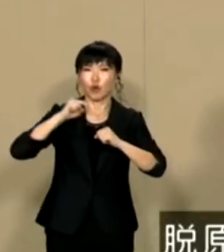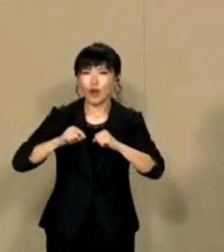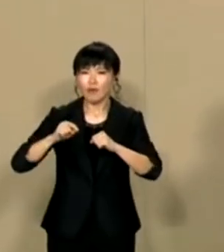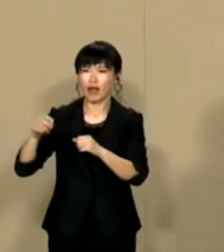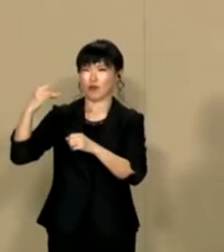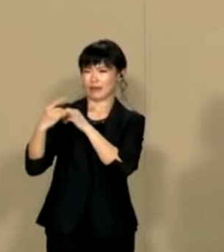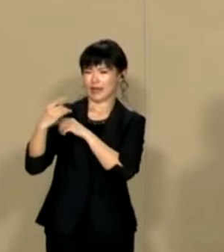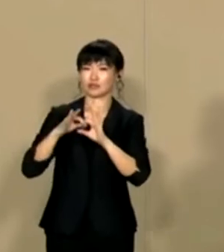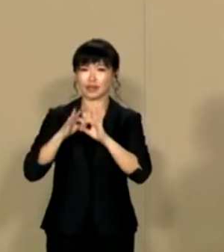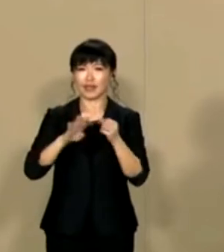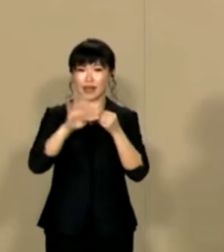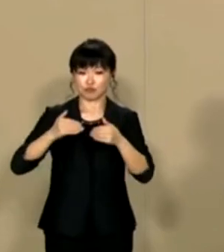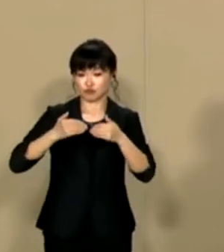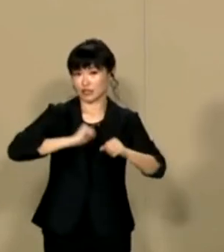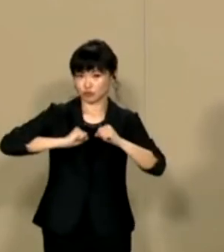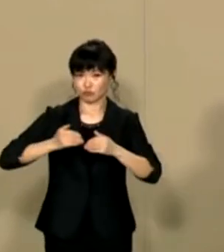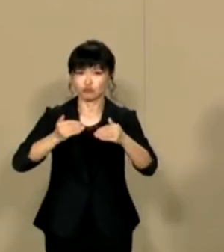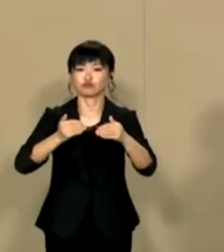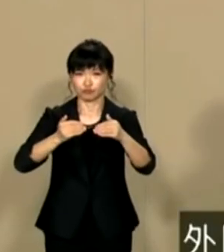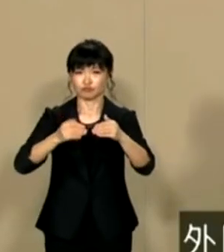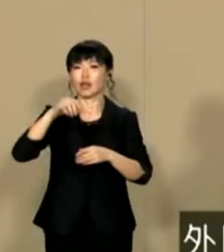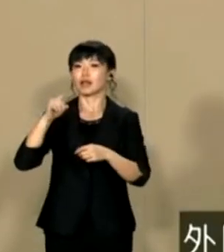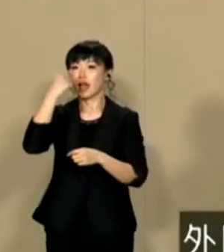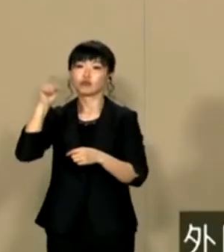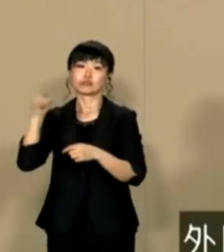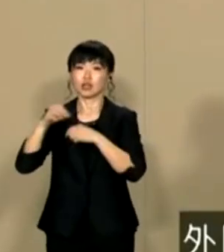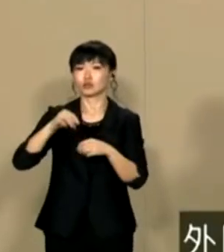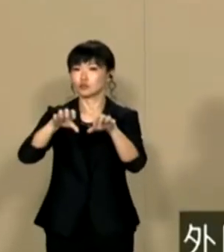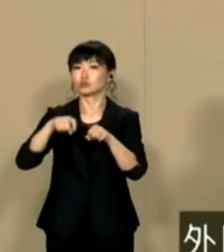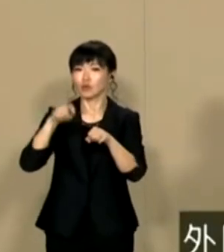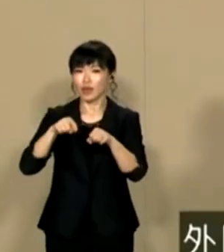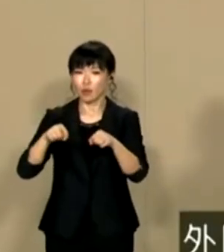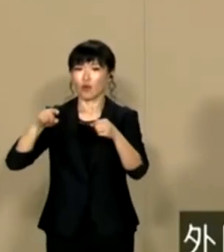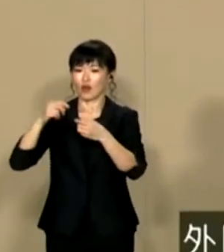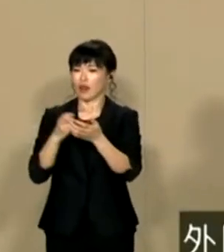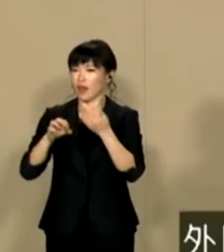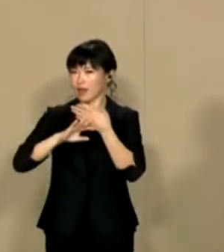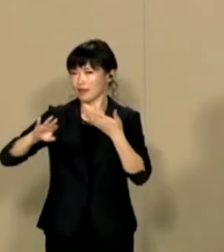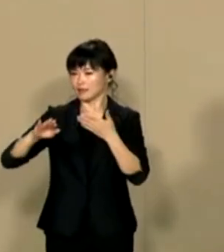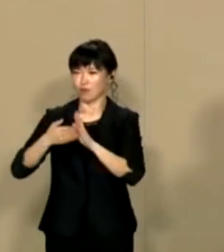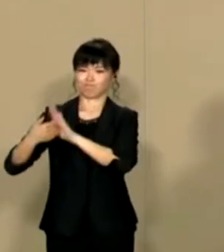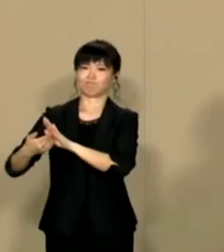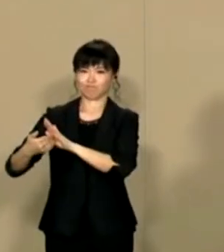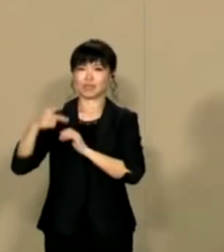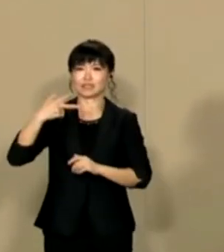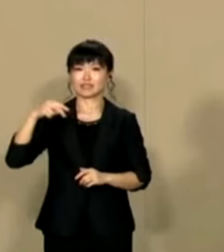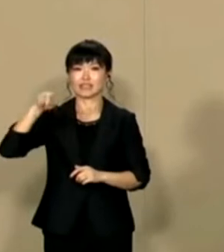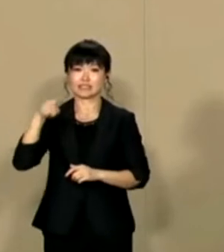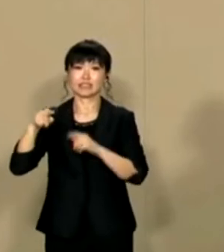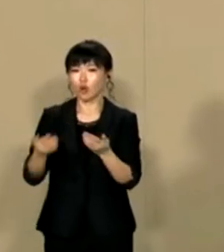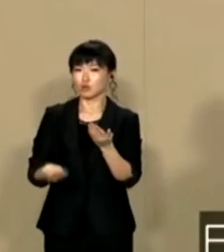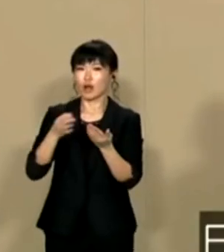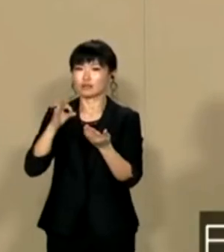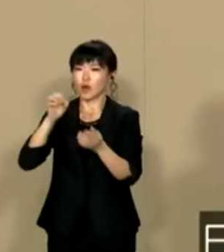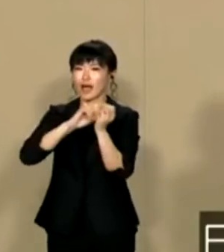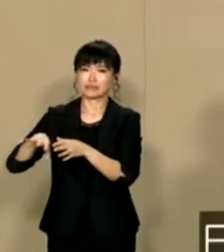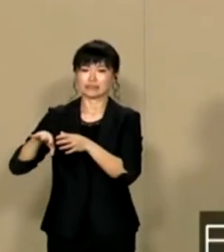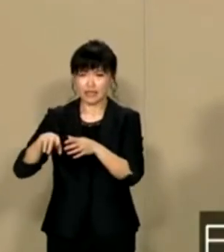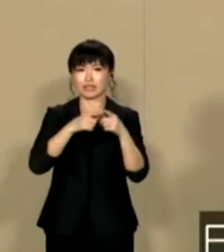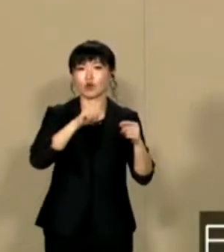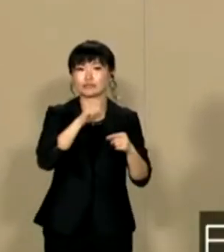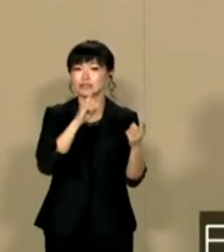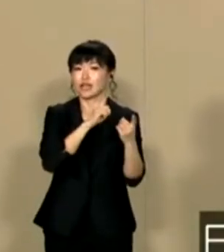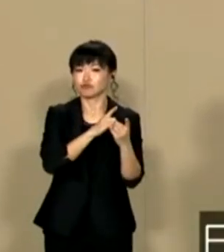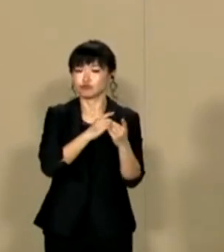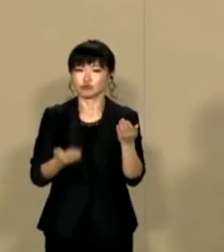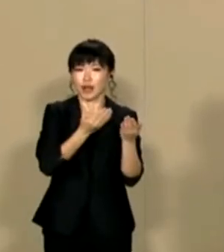中国共産党のものなので原発推進政策を実行外国人による都市取得を外国人都市法や脱協定の例外規を機させて禁止するシナ人のへの奨学金を廃止日本人学生向け